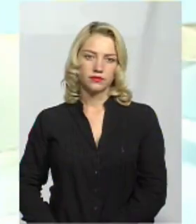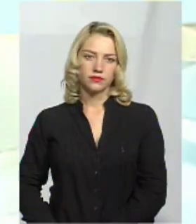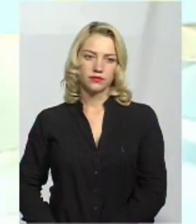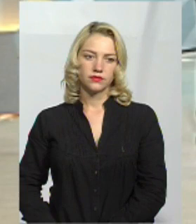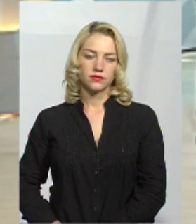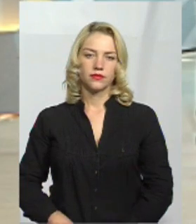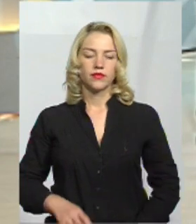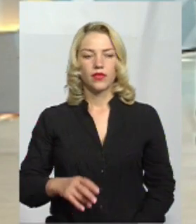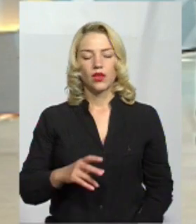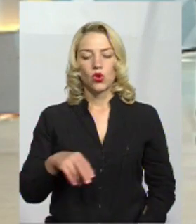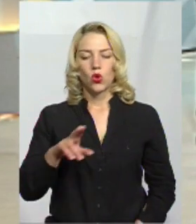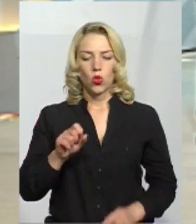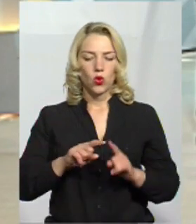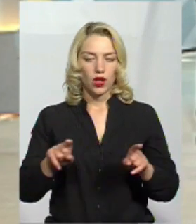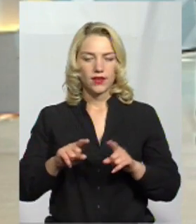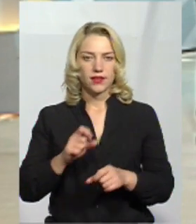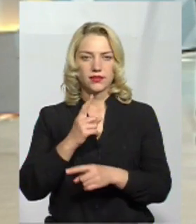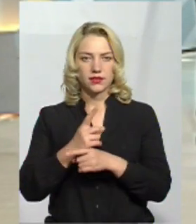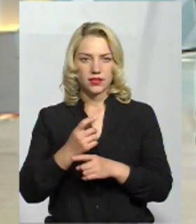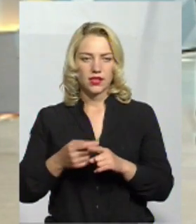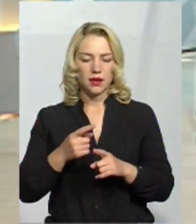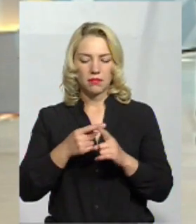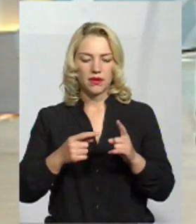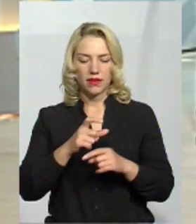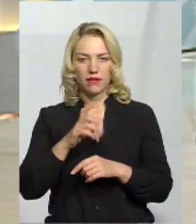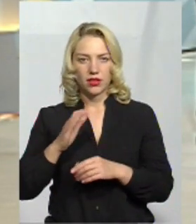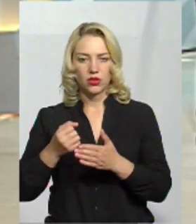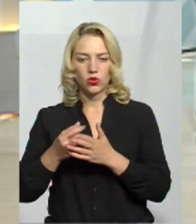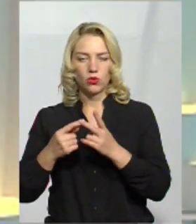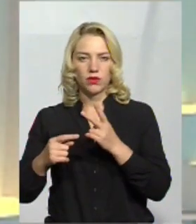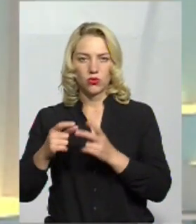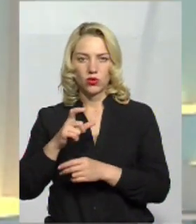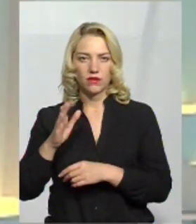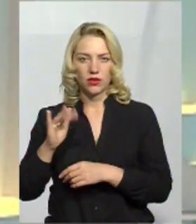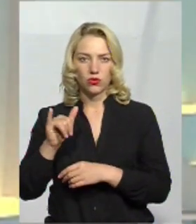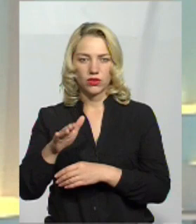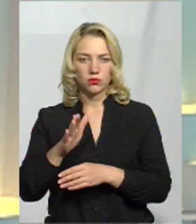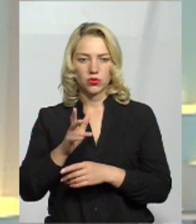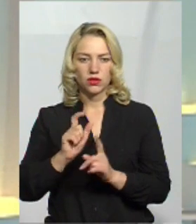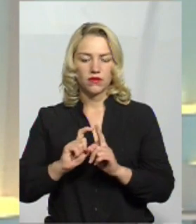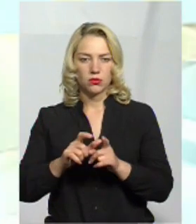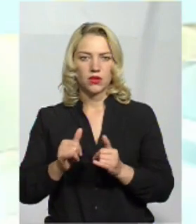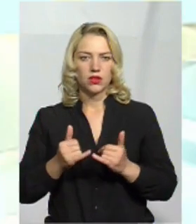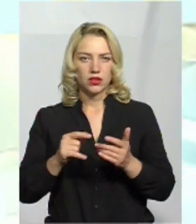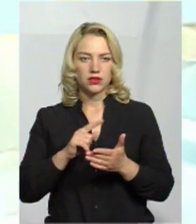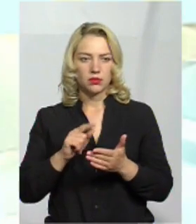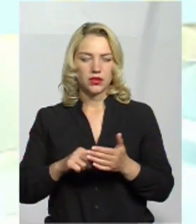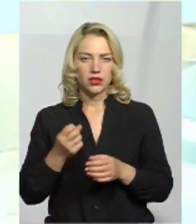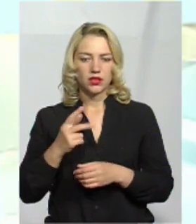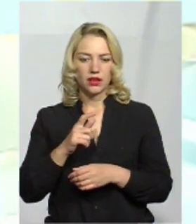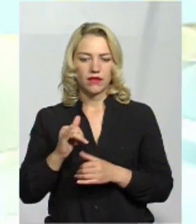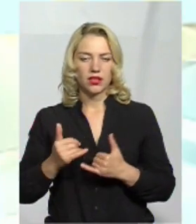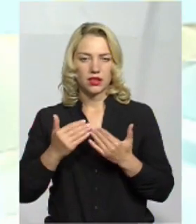Пане Назарію, до агітації не вдаємось. Від пів хвилини до півтори хвилини у вас буде для відповідей на запитання, а 13 хвилин – для